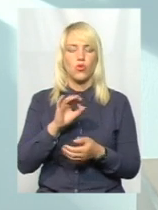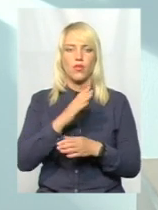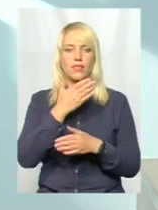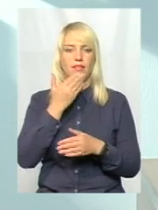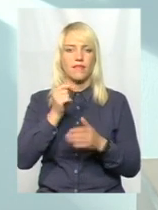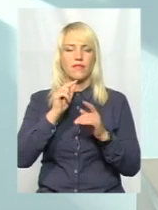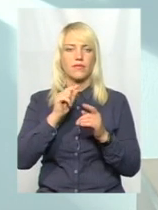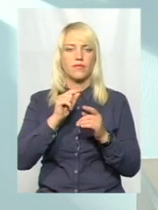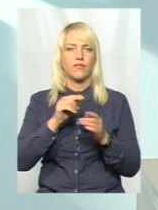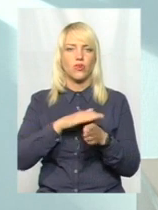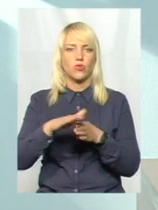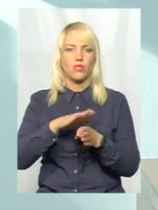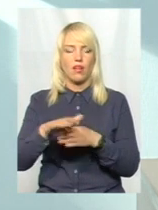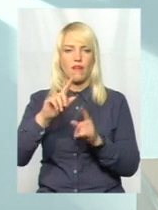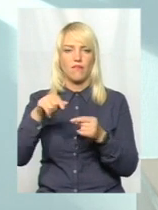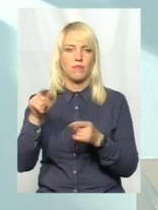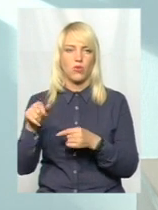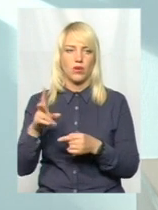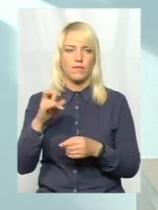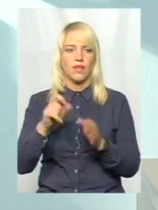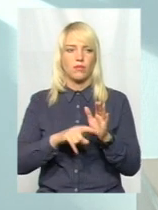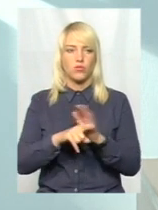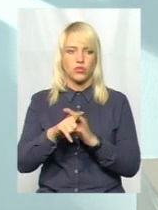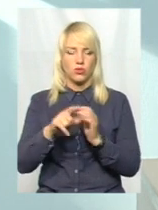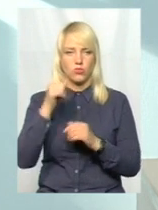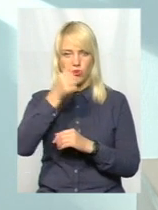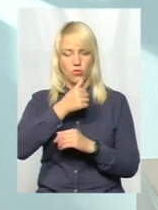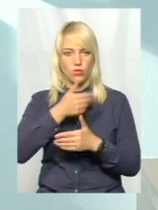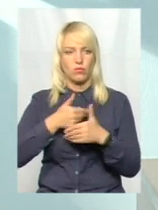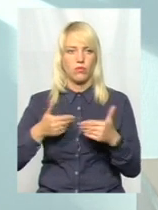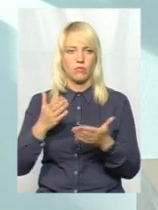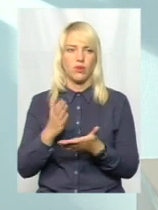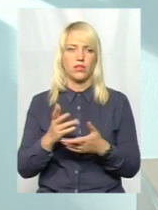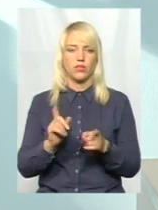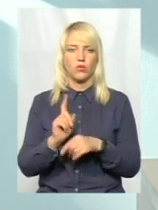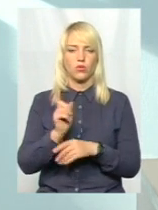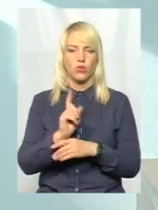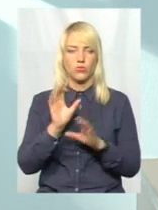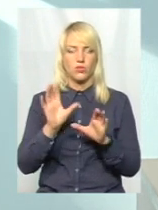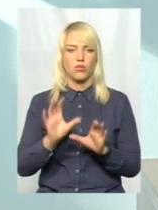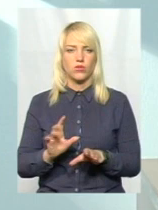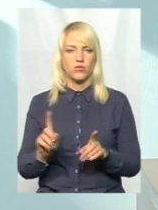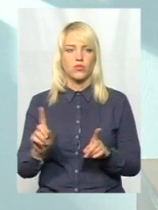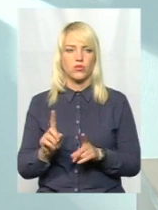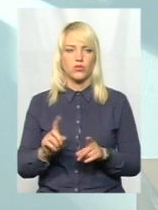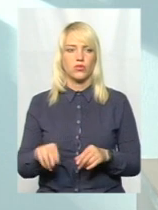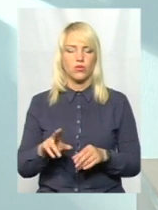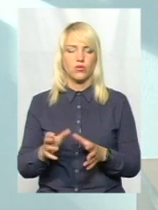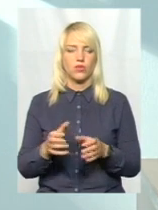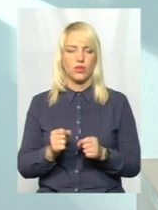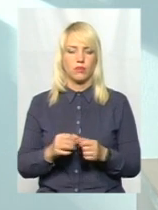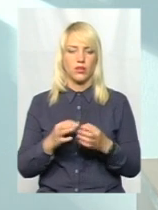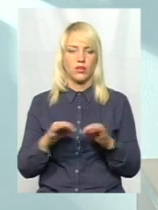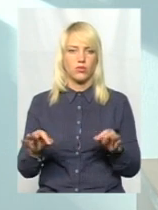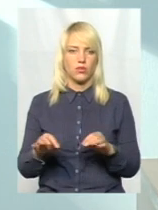Наразі, тоді ще на початку року, ми мали таку норму законодавства щодо отримання дозволу на